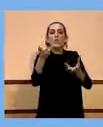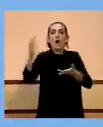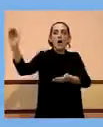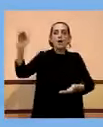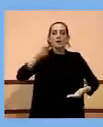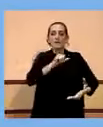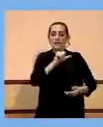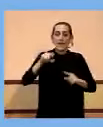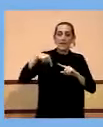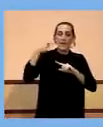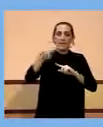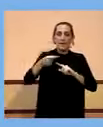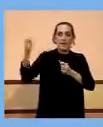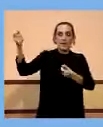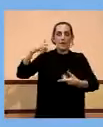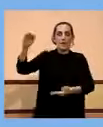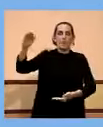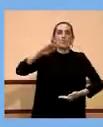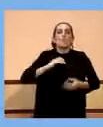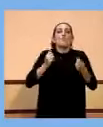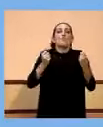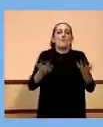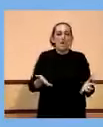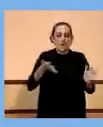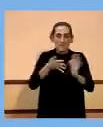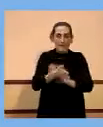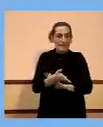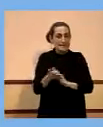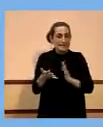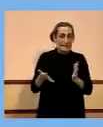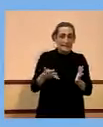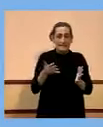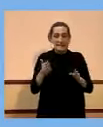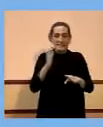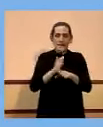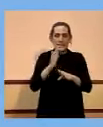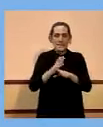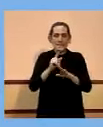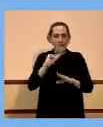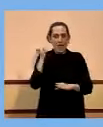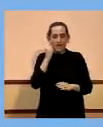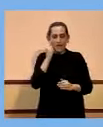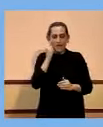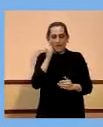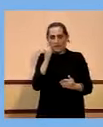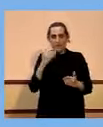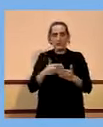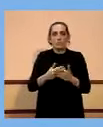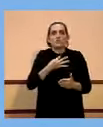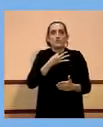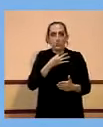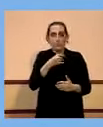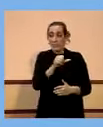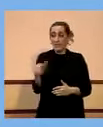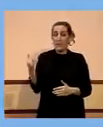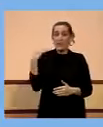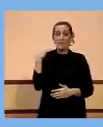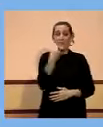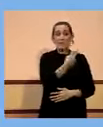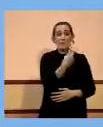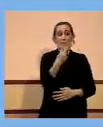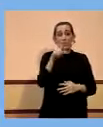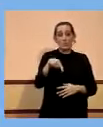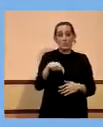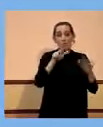tindrem a la setmana següent i realment ho sabem en molt poc temps. La setmana passada van rebre 22.800 i